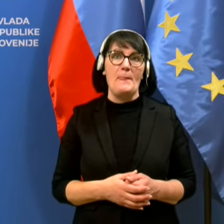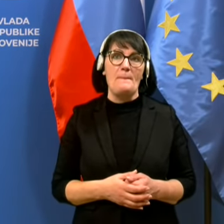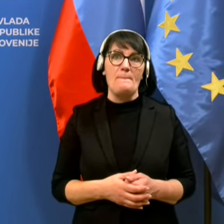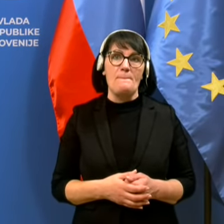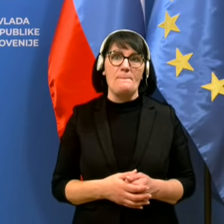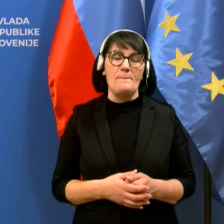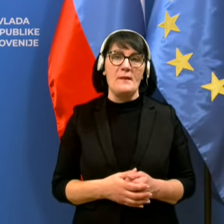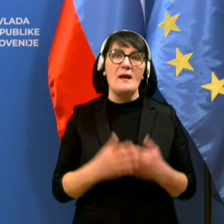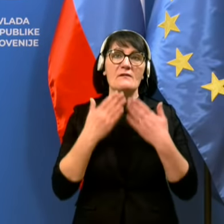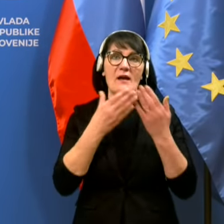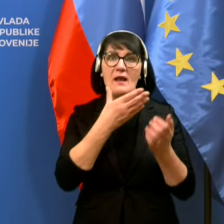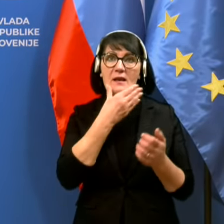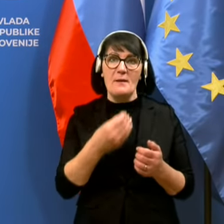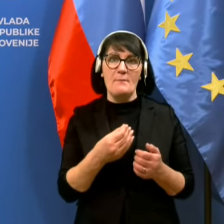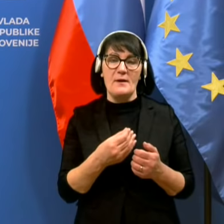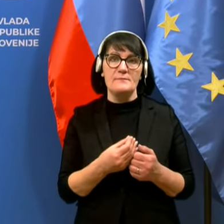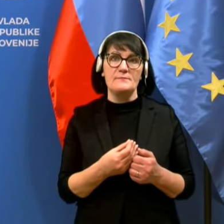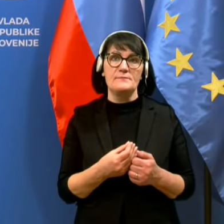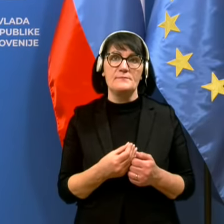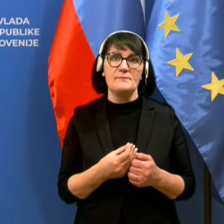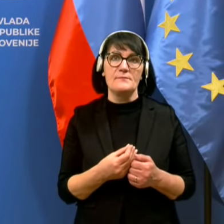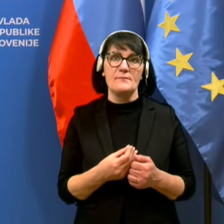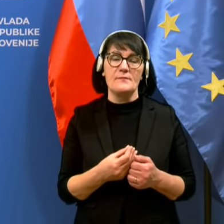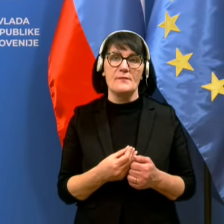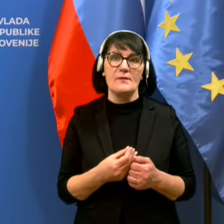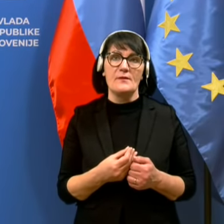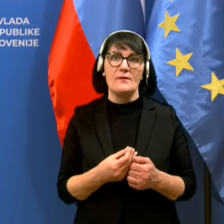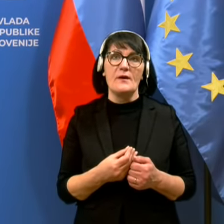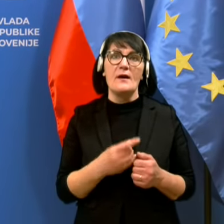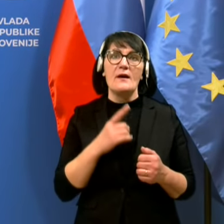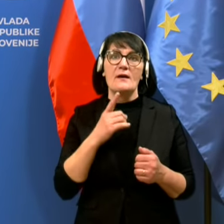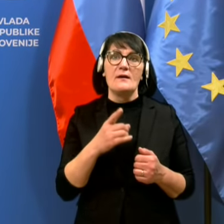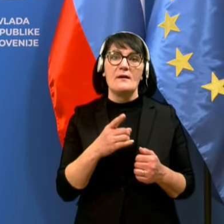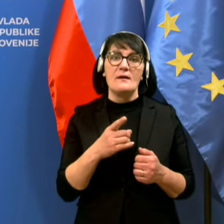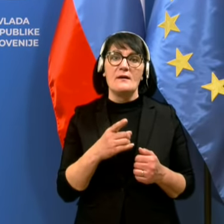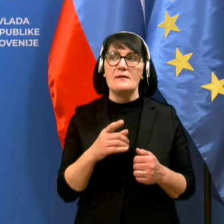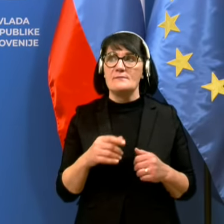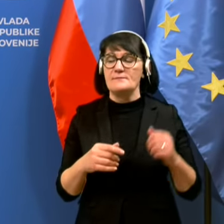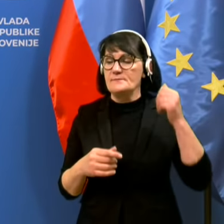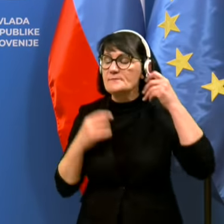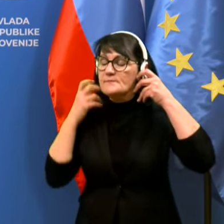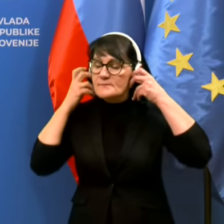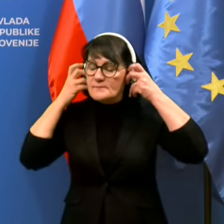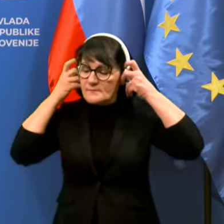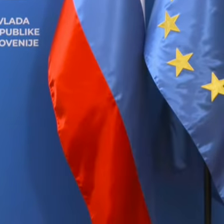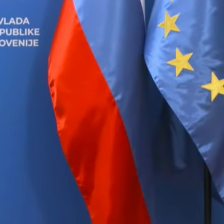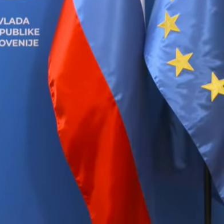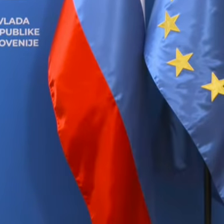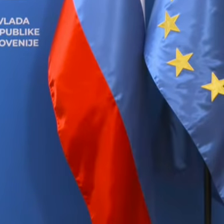Hvala lepa, med tem, čakamo na prijave novinarjev, se bo sta vnovi zmenjani naši tomečki.